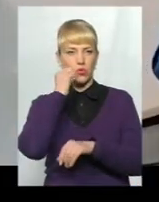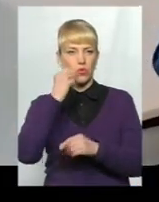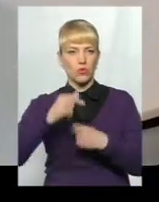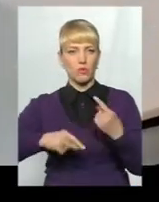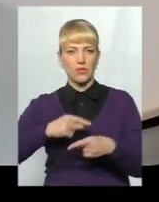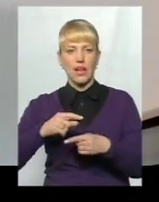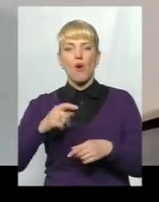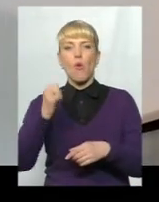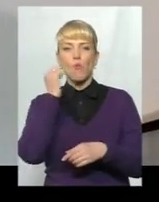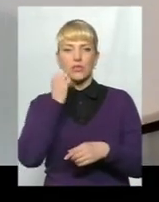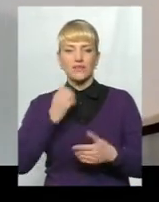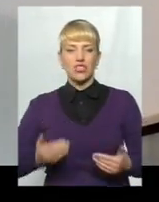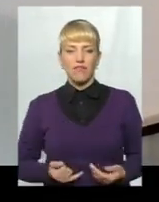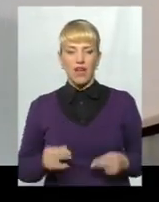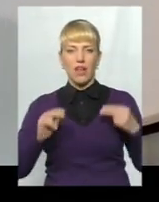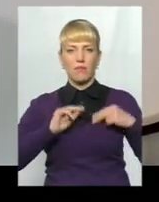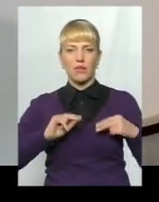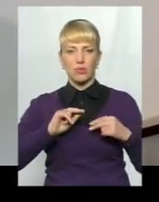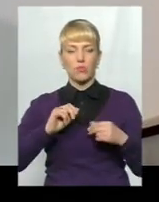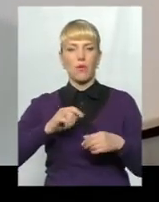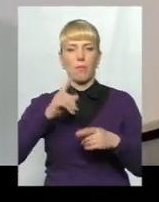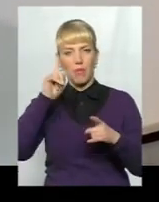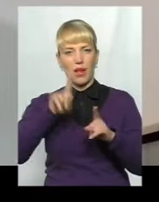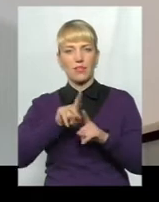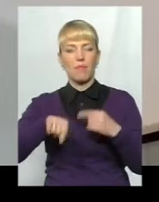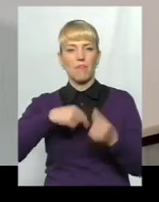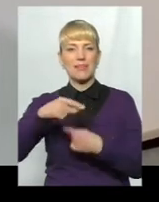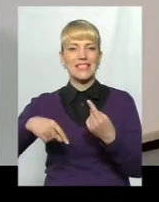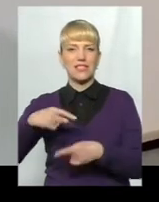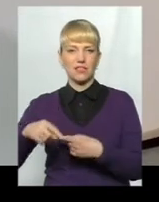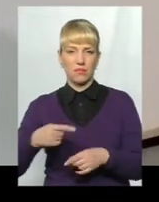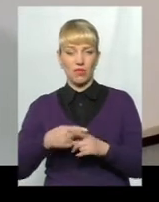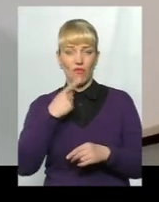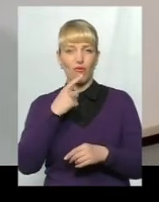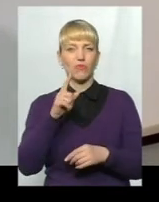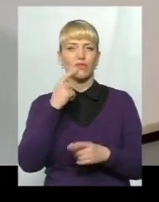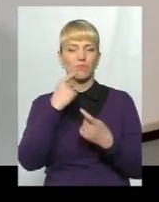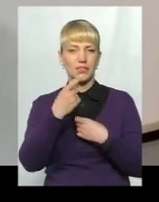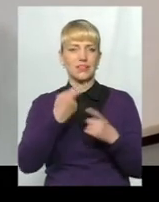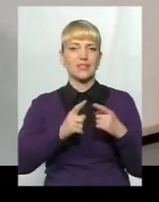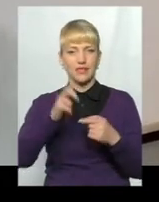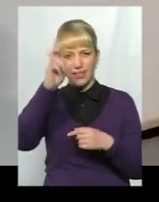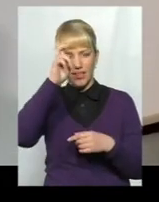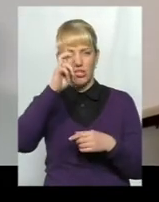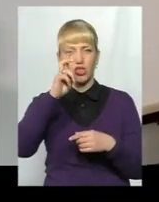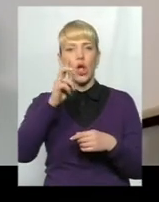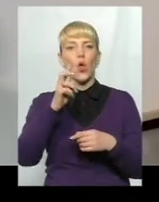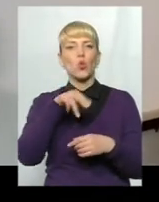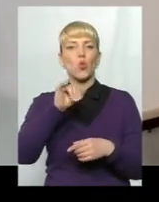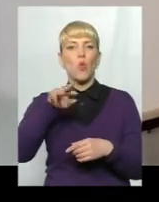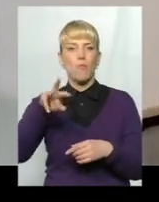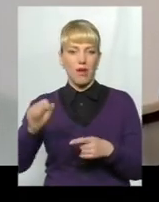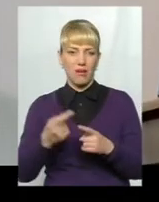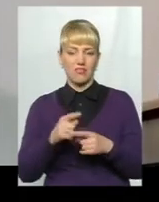Москві живе і працює в Москві. Бізнесмен. В Держдумі? Не в Держдумі. Якщо ви хочете знати, в Службі